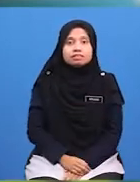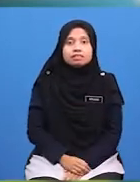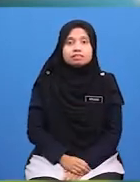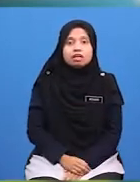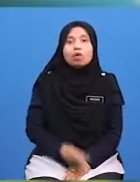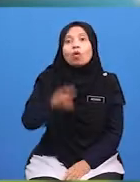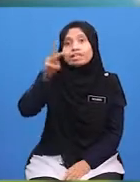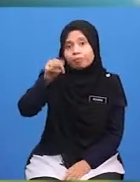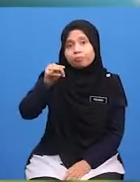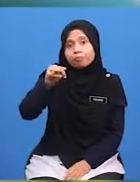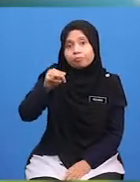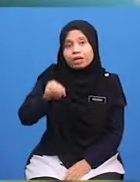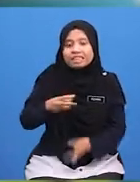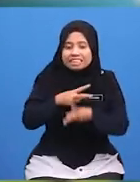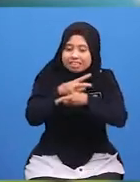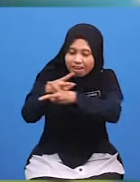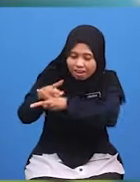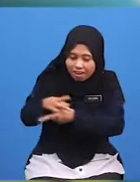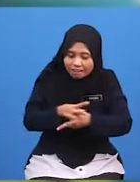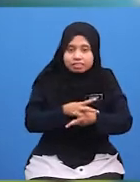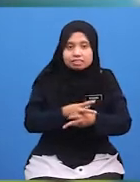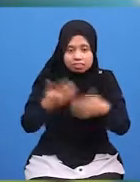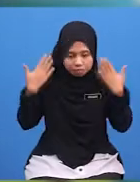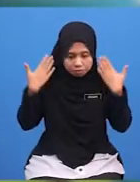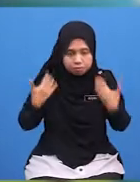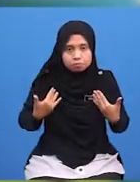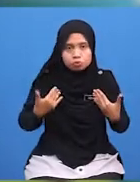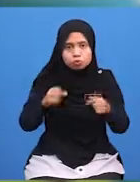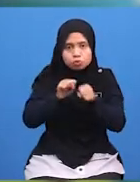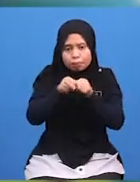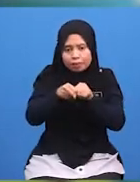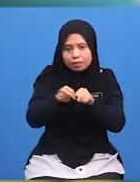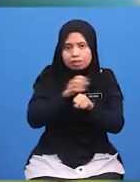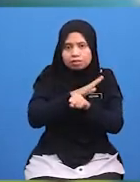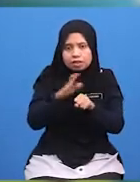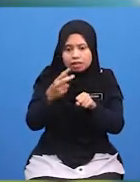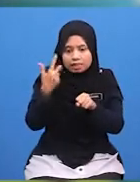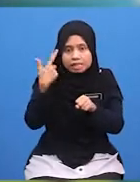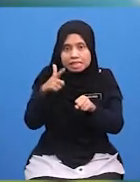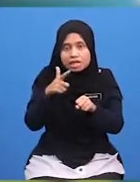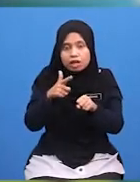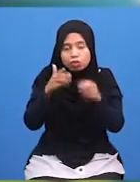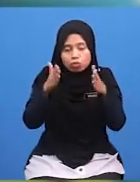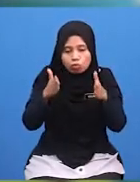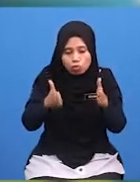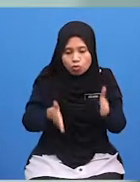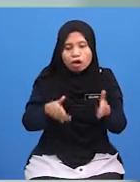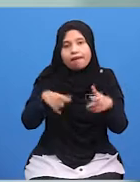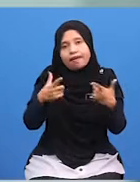Wajiblah Kita Menjaga Aurat Kita Supaya Tidak Dilihat Oleh Mereka